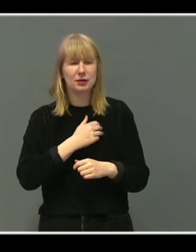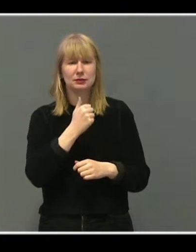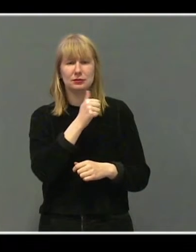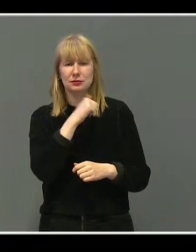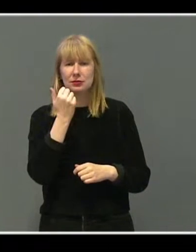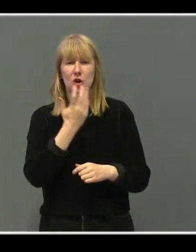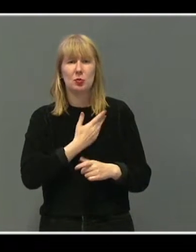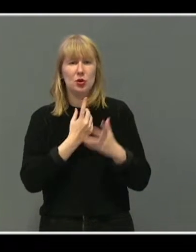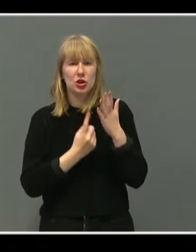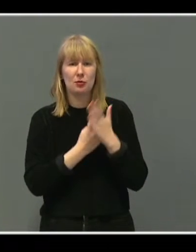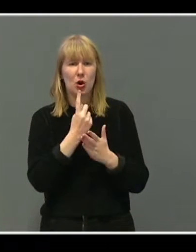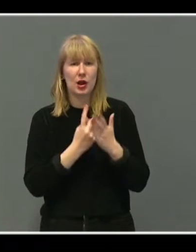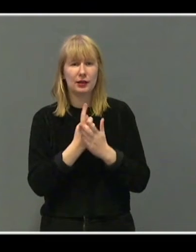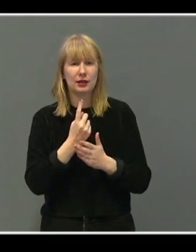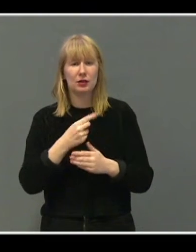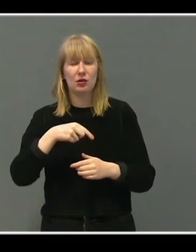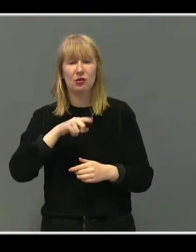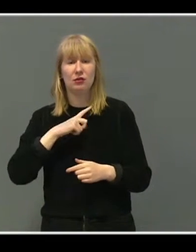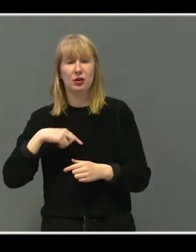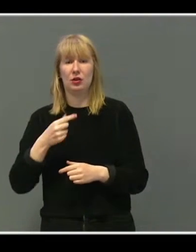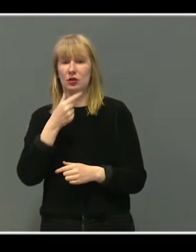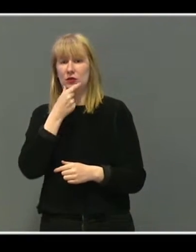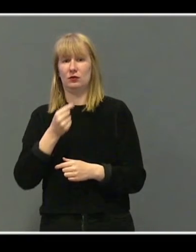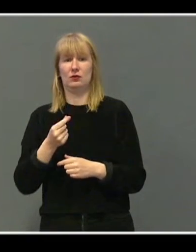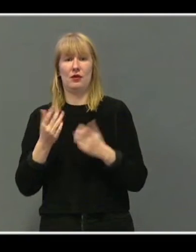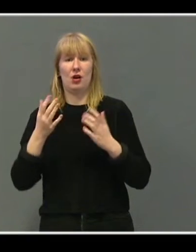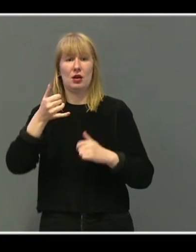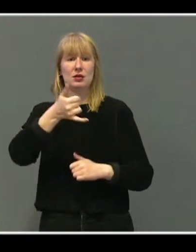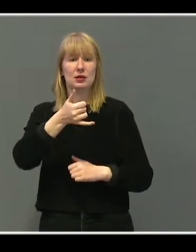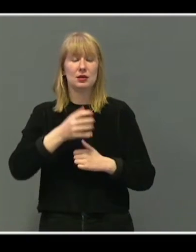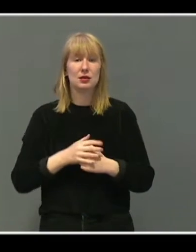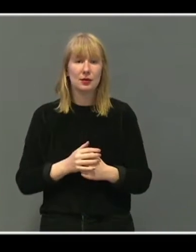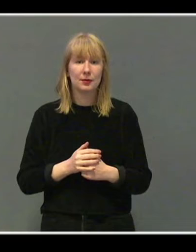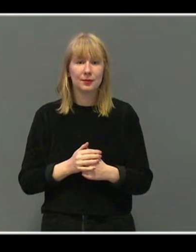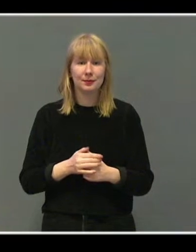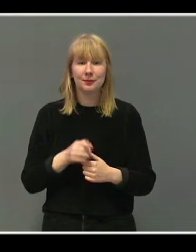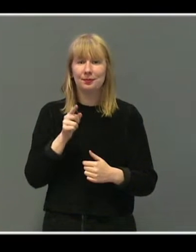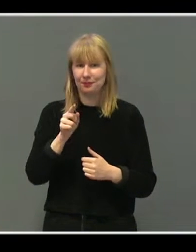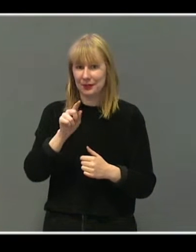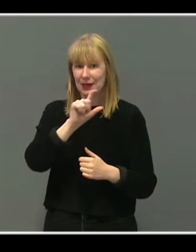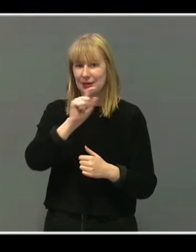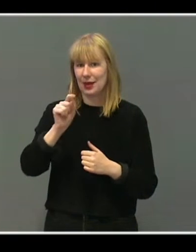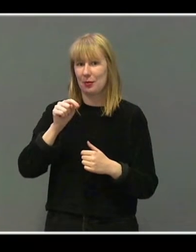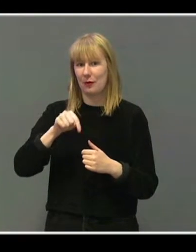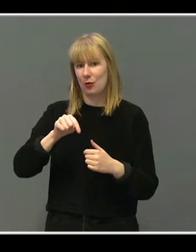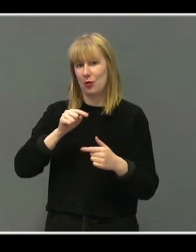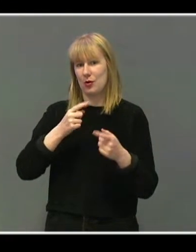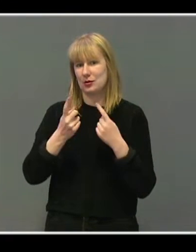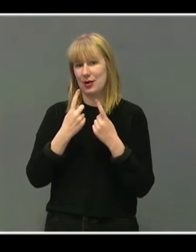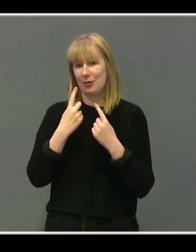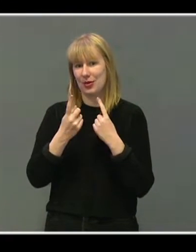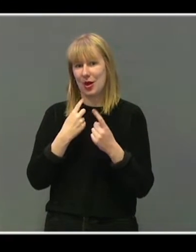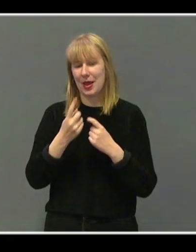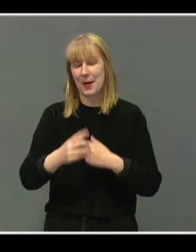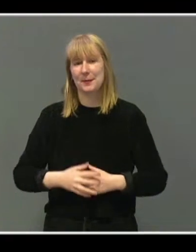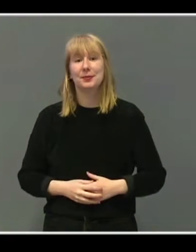rett og slett ikke vet noe om." Det er nettopp det vi skal snakke om i denne samtalen.